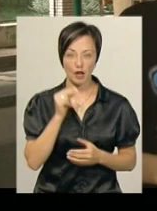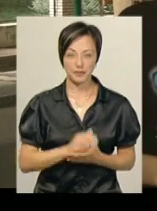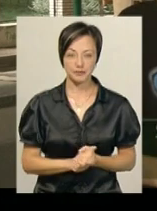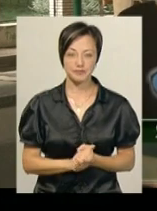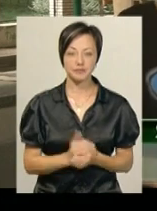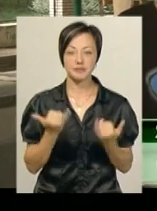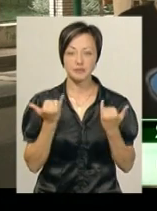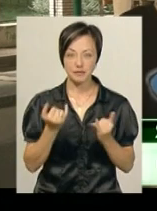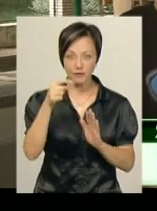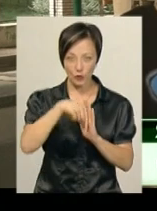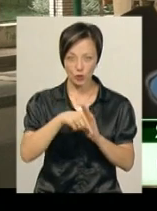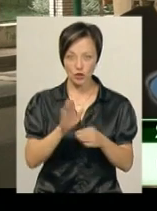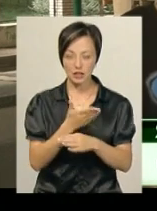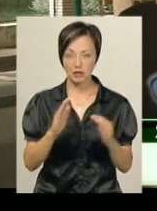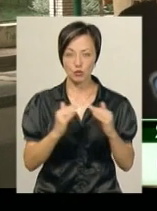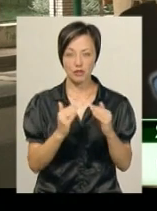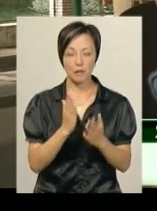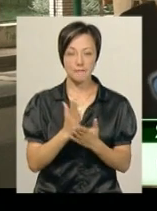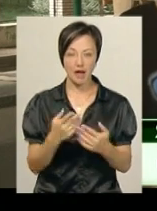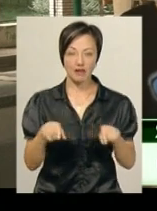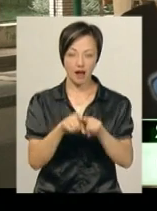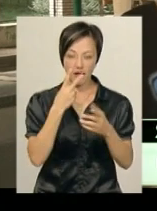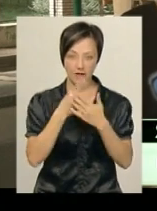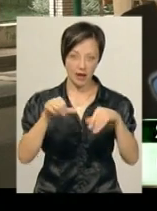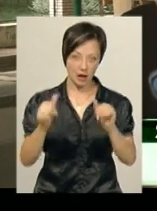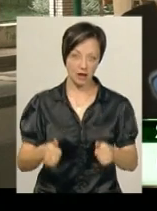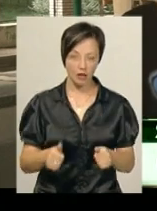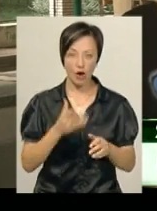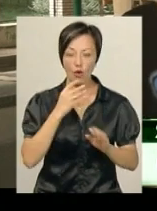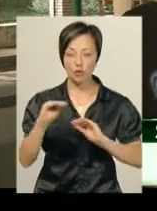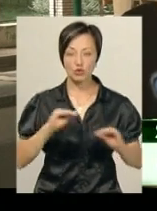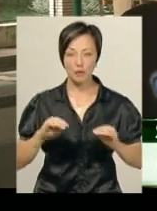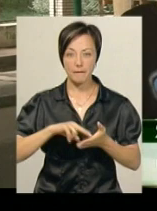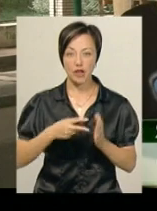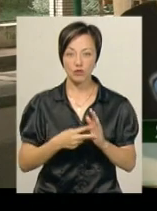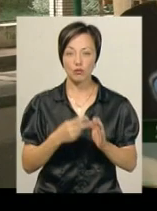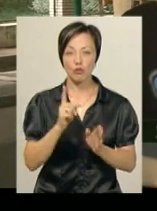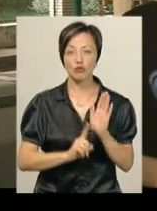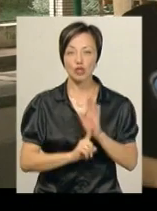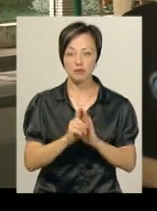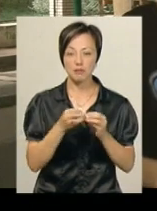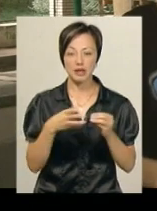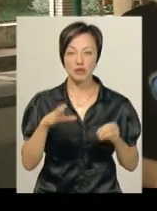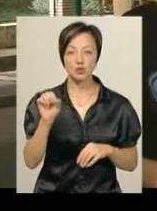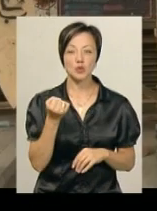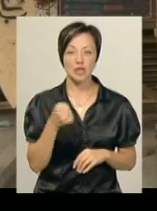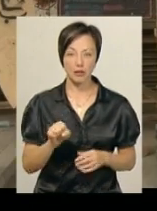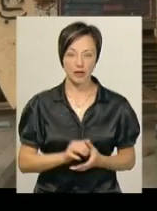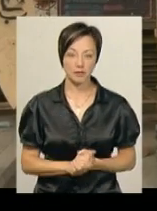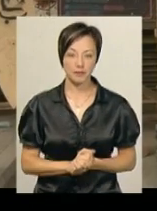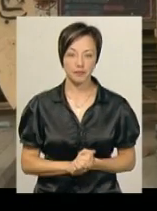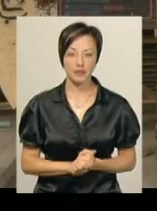Зараз внутрішня частина будівлі має ось такий вигляд. Оздоблювати її планують почати з 15 серпня.